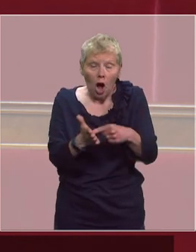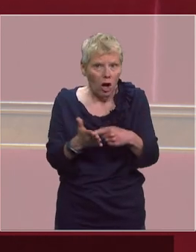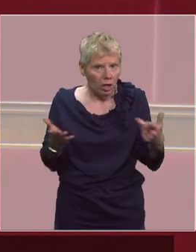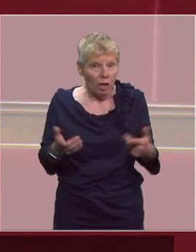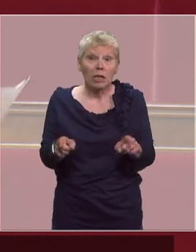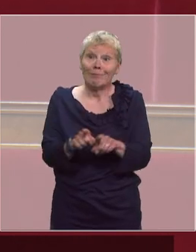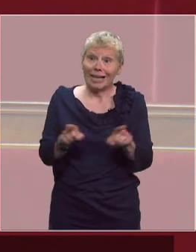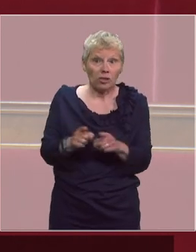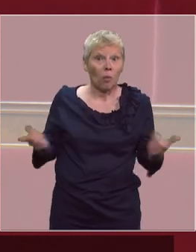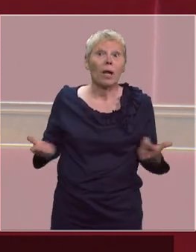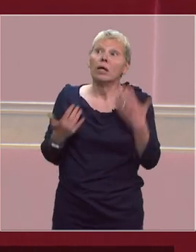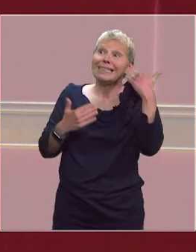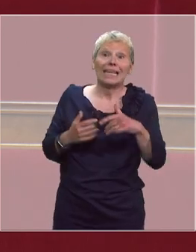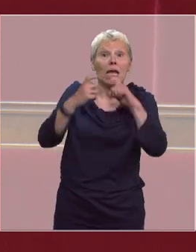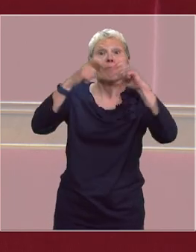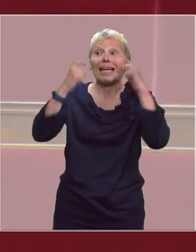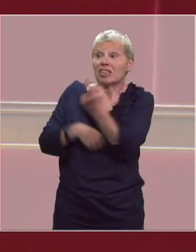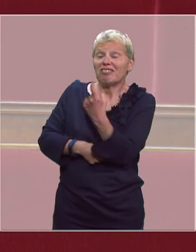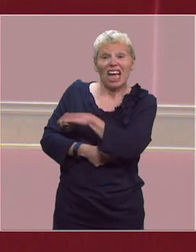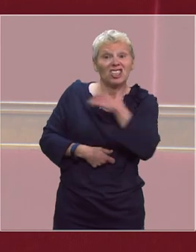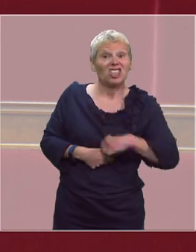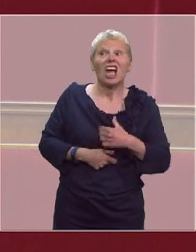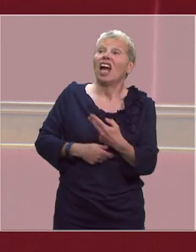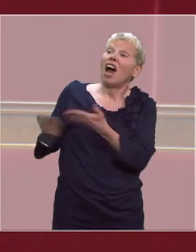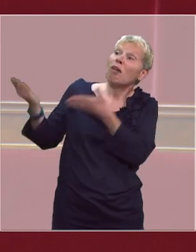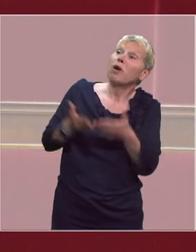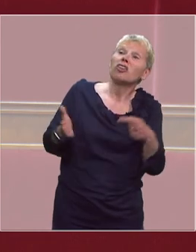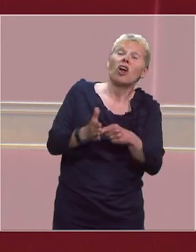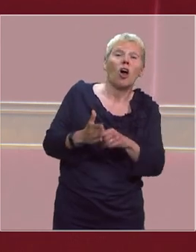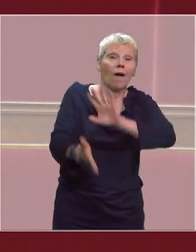masques de Chine n'arriveront pas avant fin juin, comme l'a dit monsieur Le Drian ce matin.